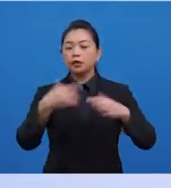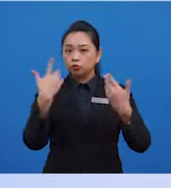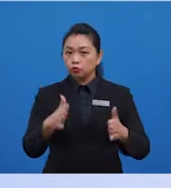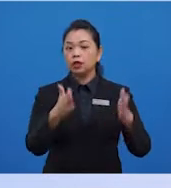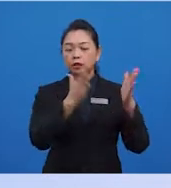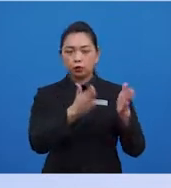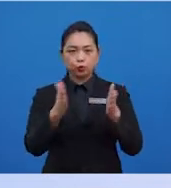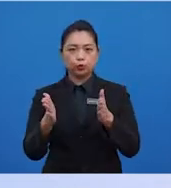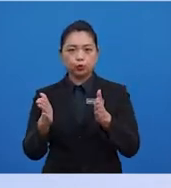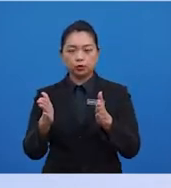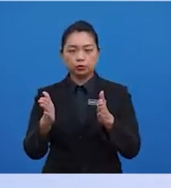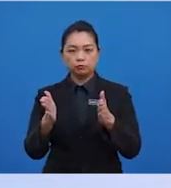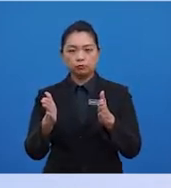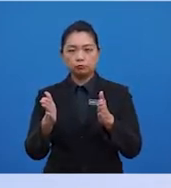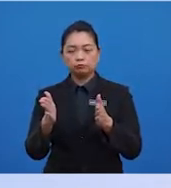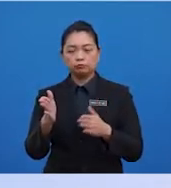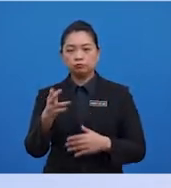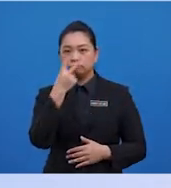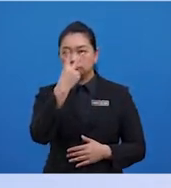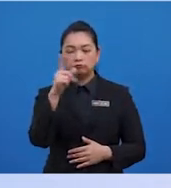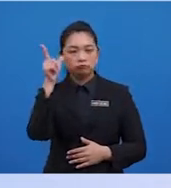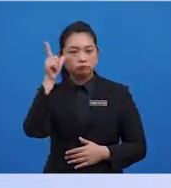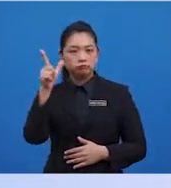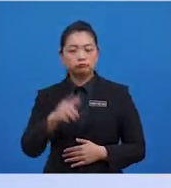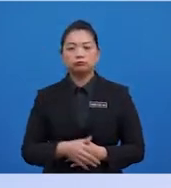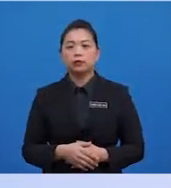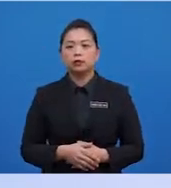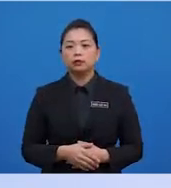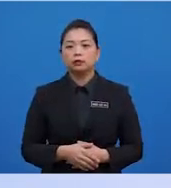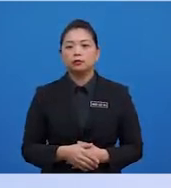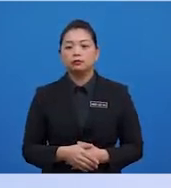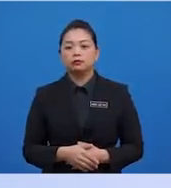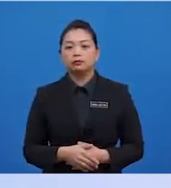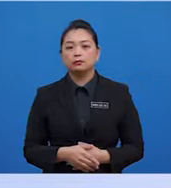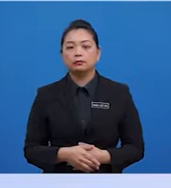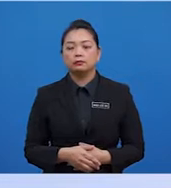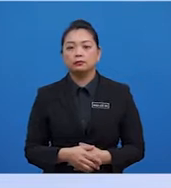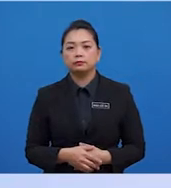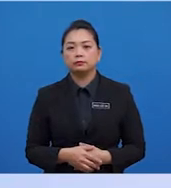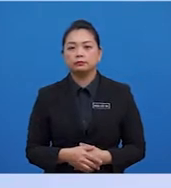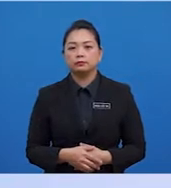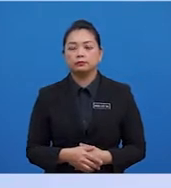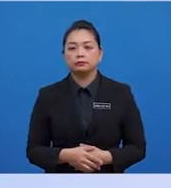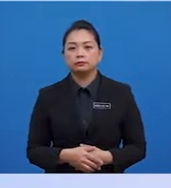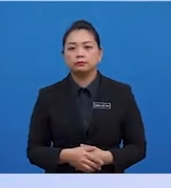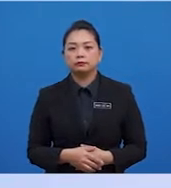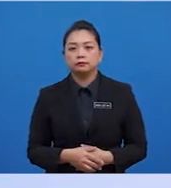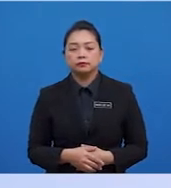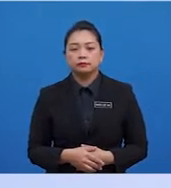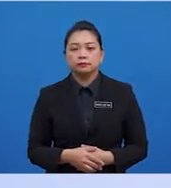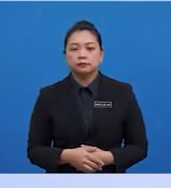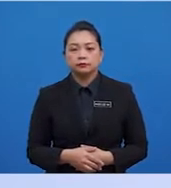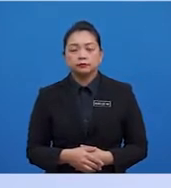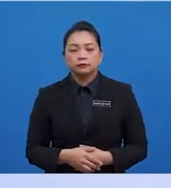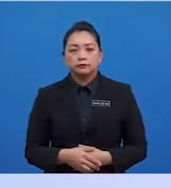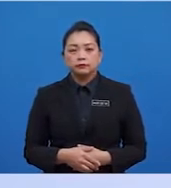disusun semula, buka tanda kurung dakar. 1, 3, 3, 3, 3, 4, 4, 5,